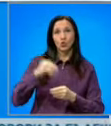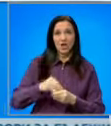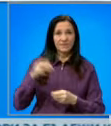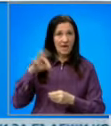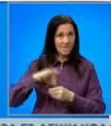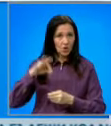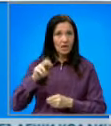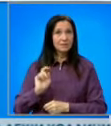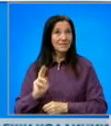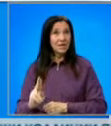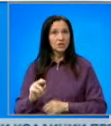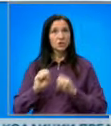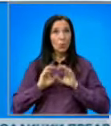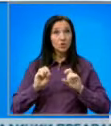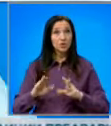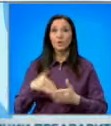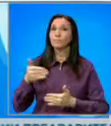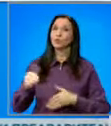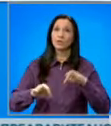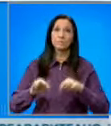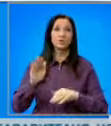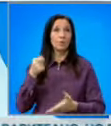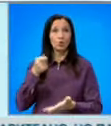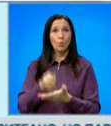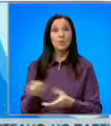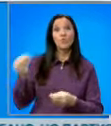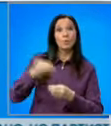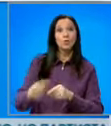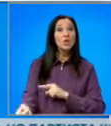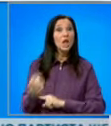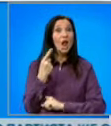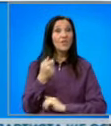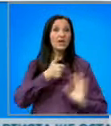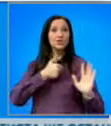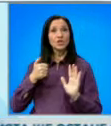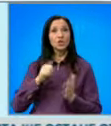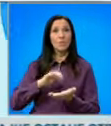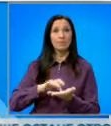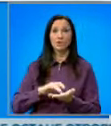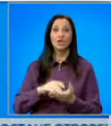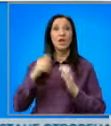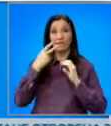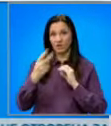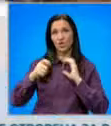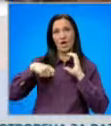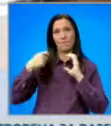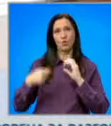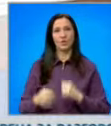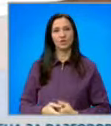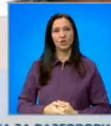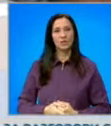От ЦИК съобщиха, че за предстоящите избори ще бъдат купени допълнително 1600 машини. Репортаж на Милана Кирова.